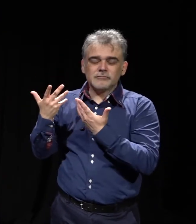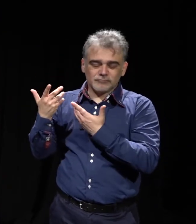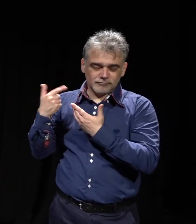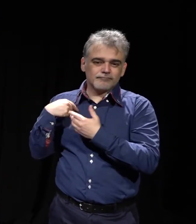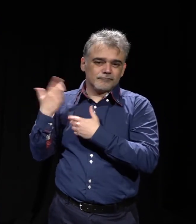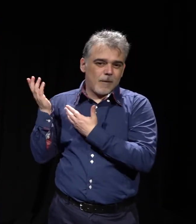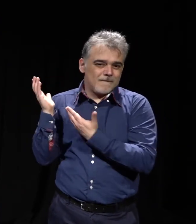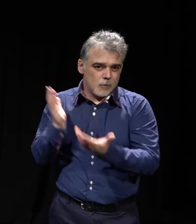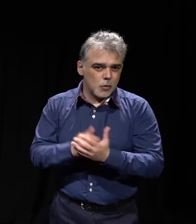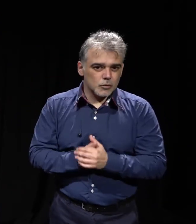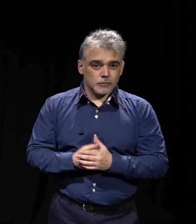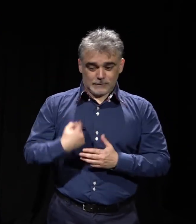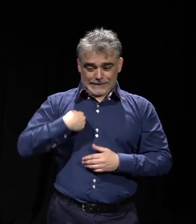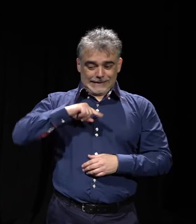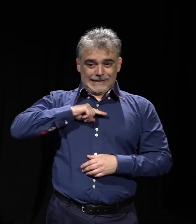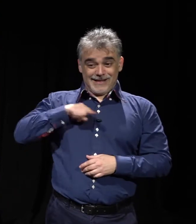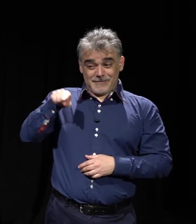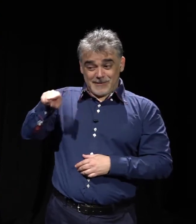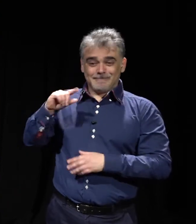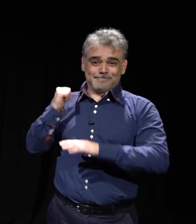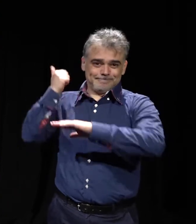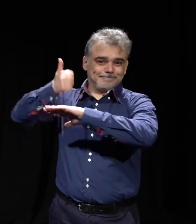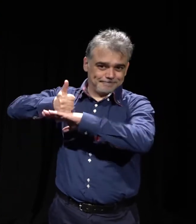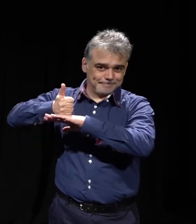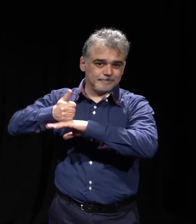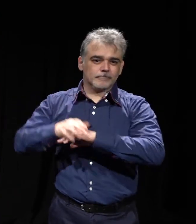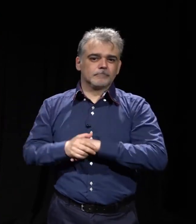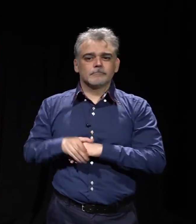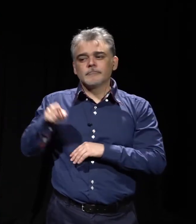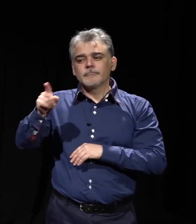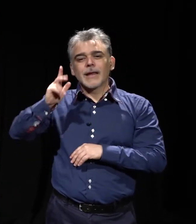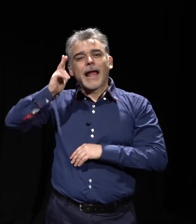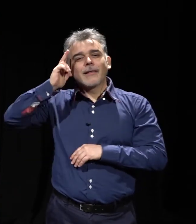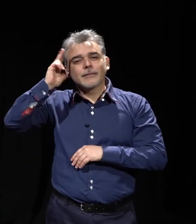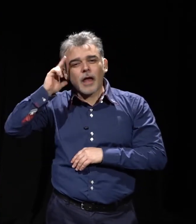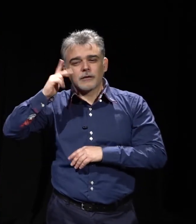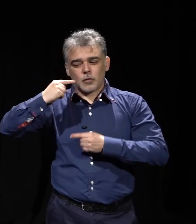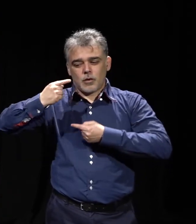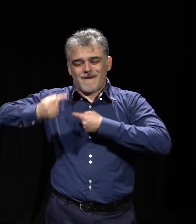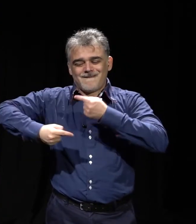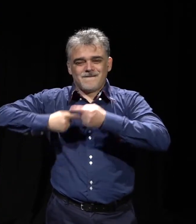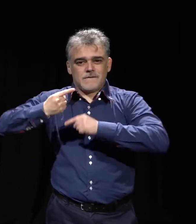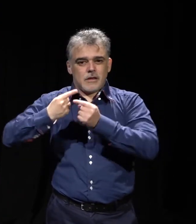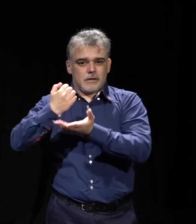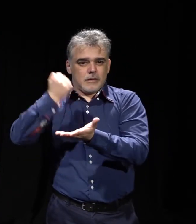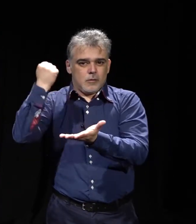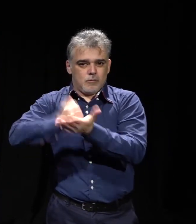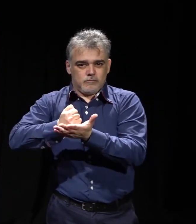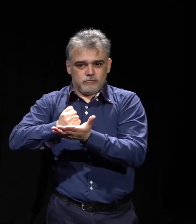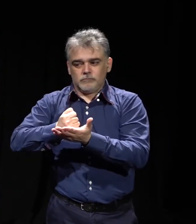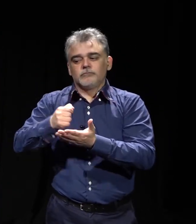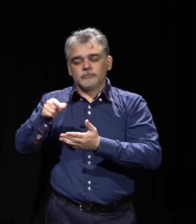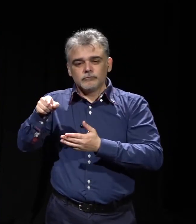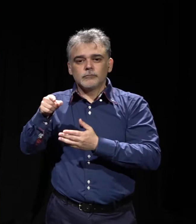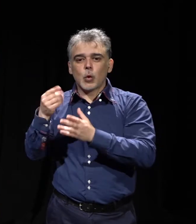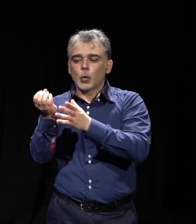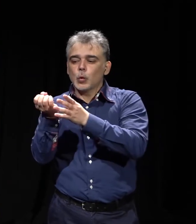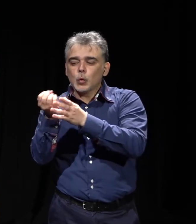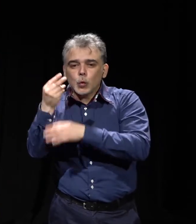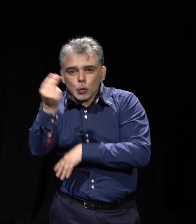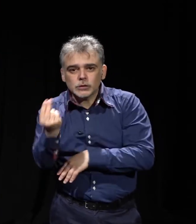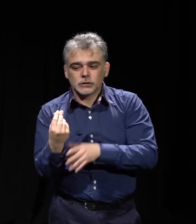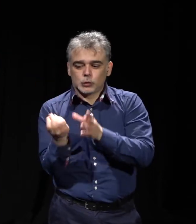the National Development Agency for Creativity and Culture in the UK. We cover England. We provide